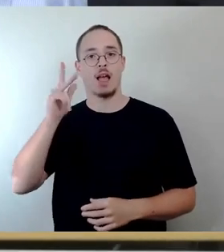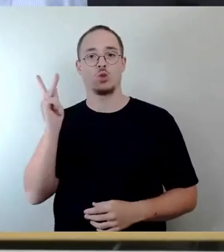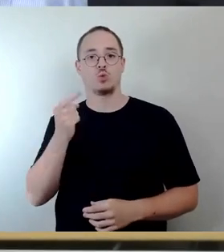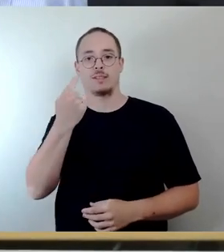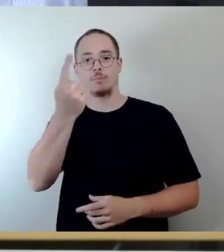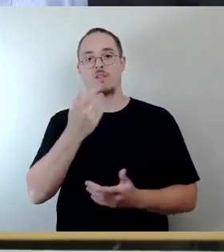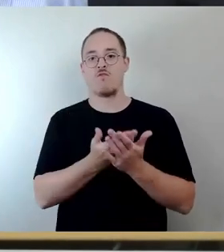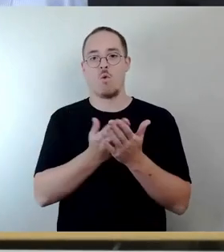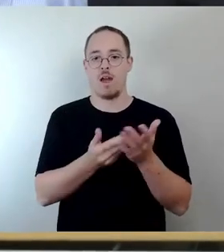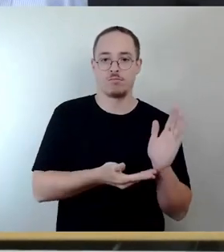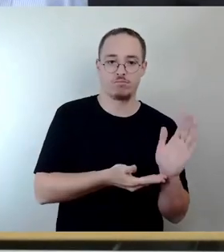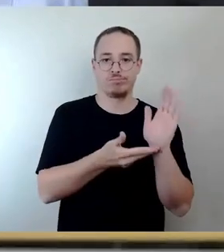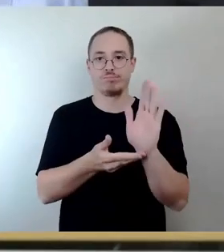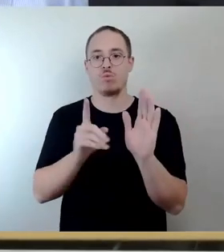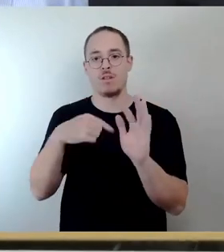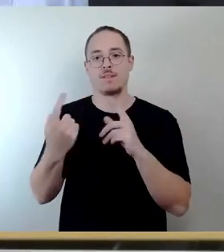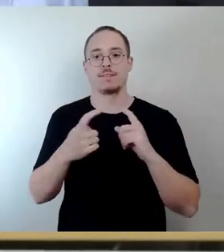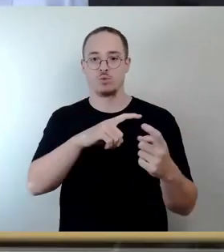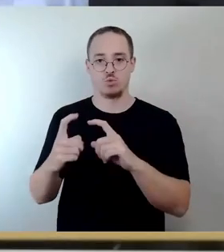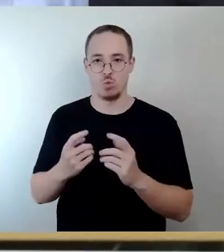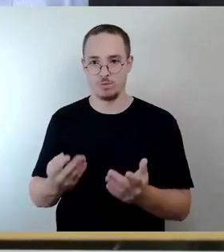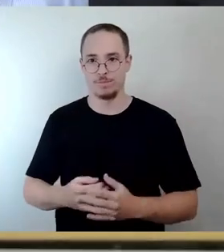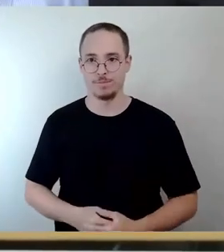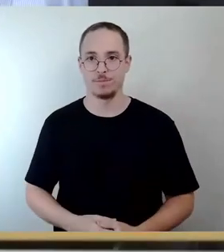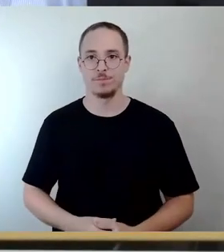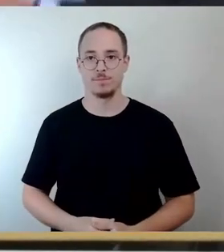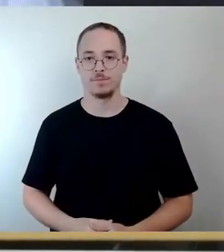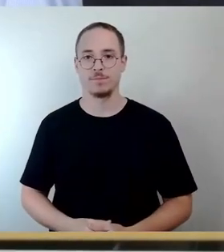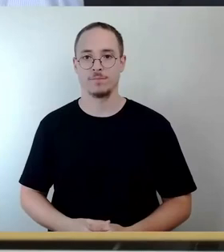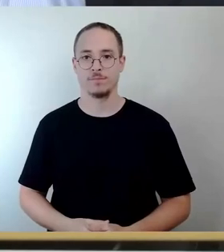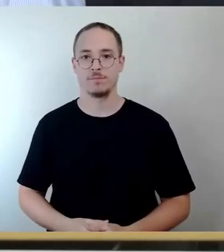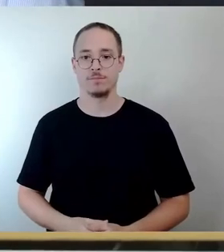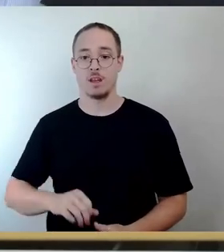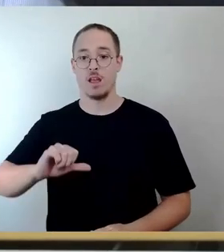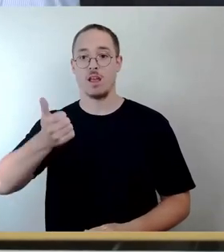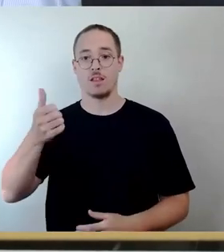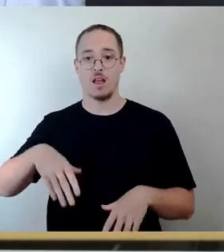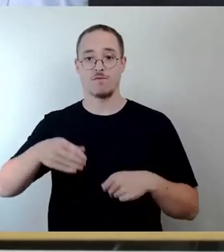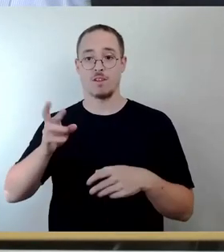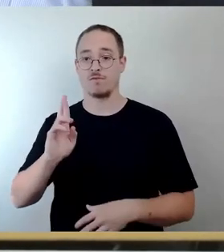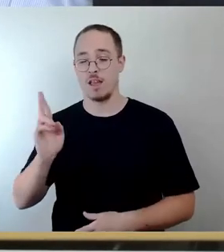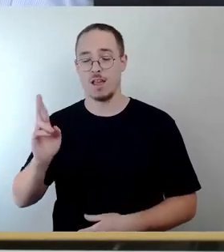steigen wir in die Fraktionsrunde ein und es wird diesmal im Bündnis 90 die Grünen anfangen.